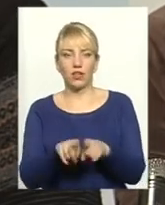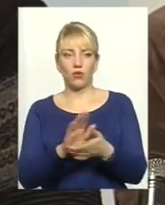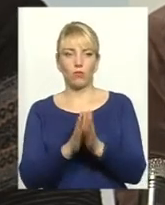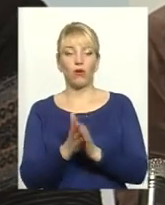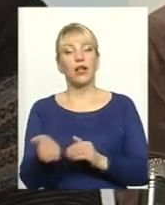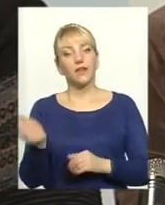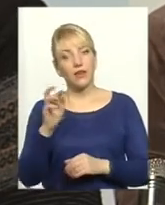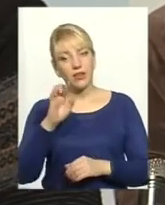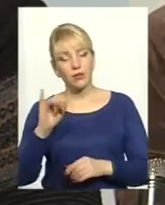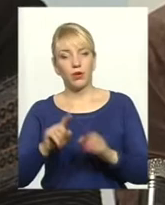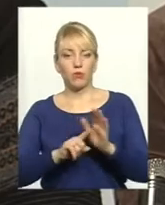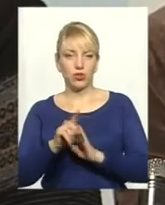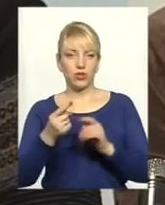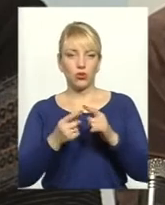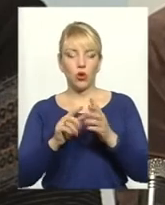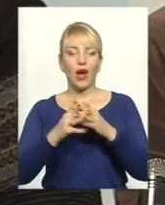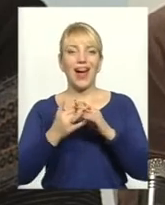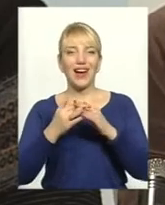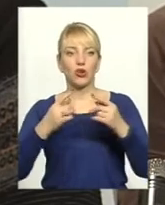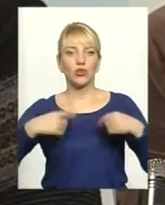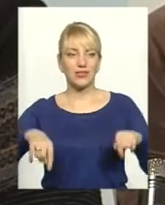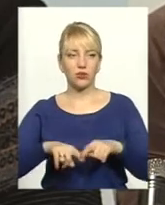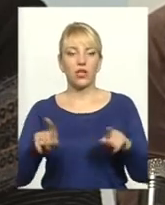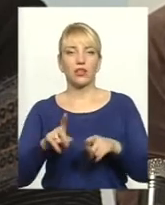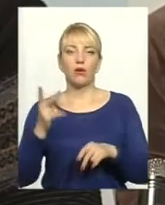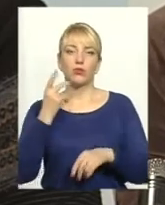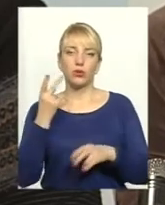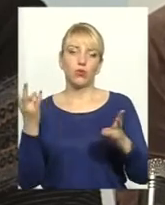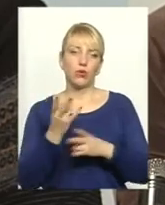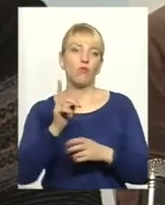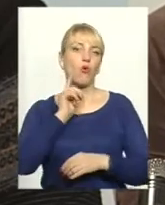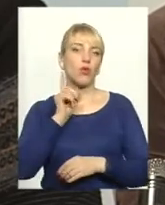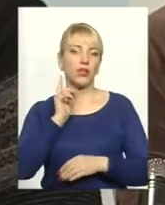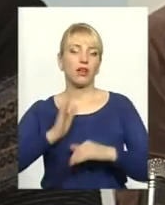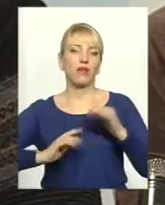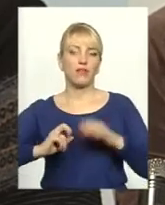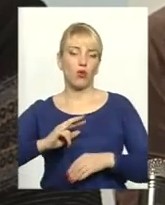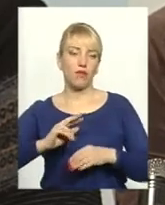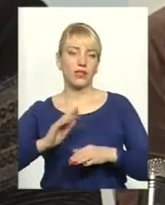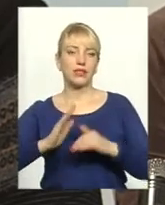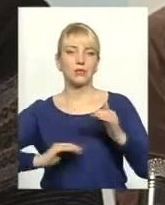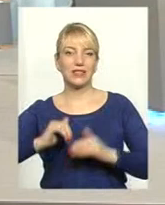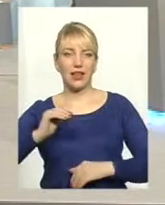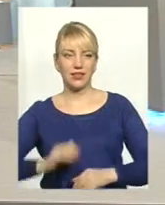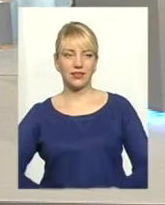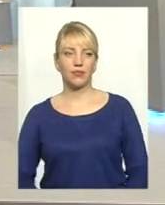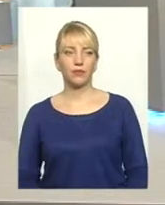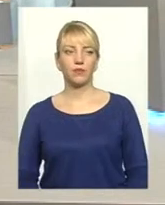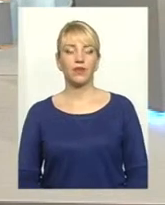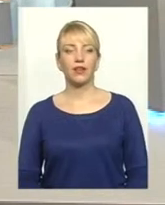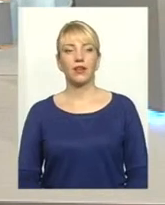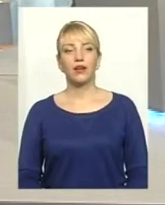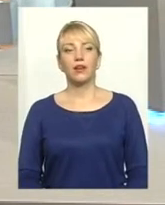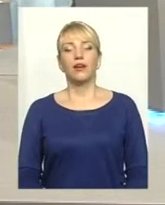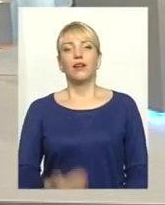хоча б розпочнемо з того агросектора, який постійно потребує молодих кваліфікованих спеціалістів. А ми, ви